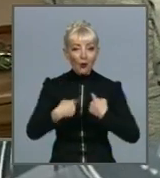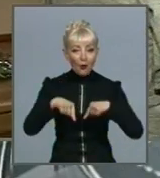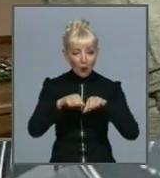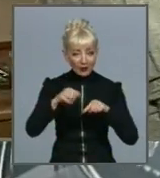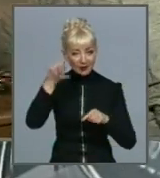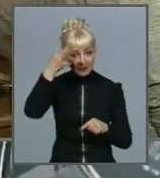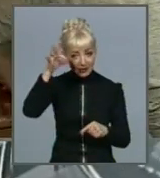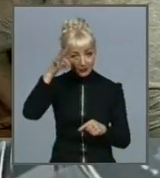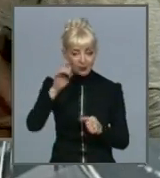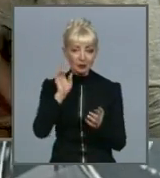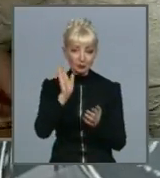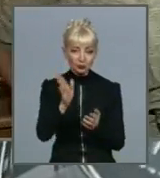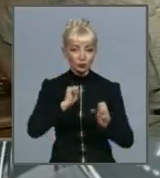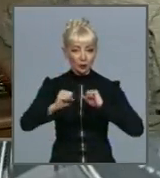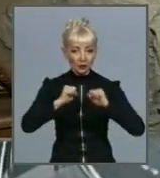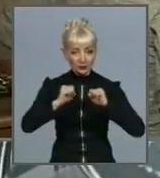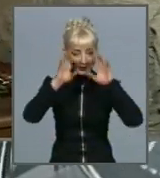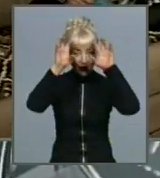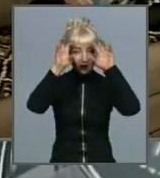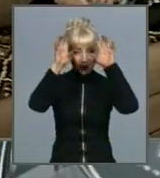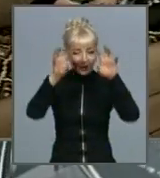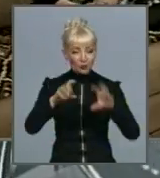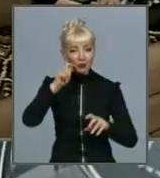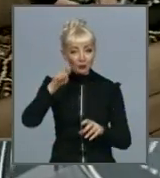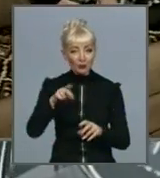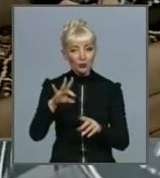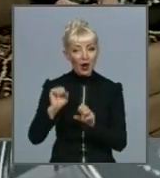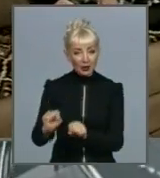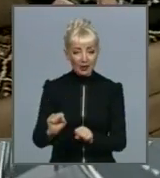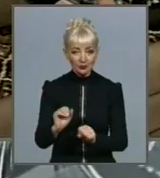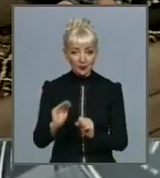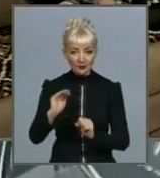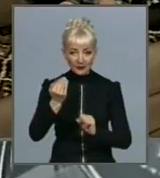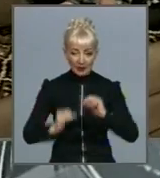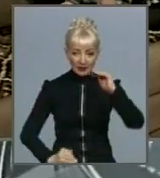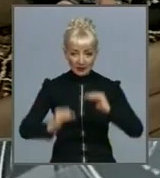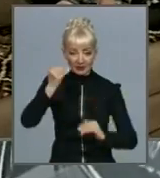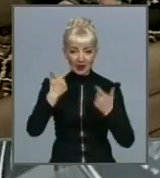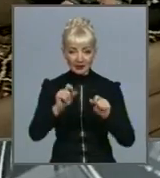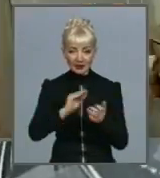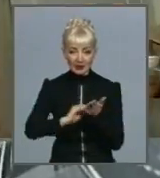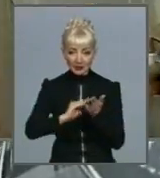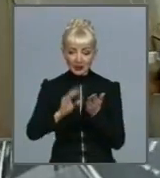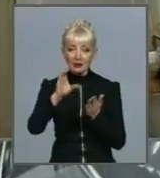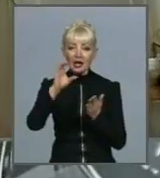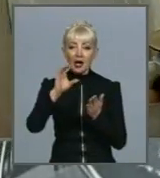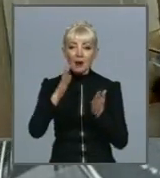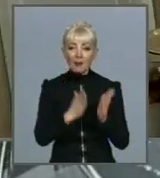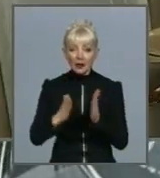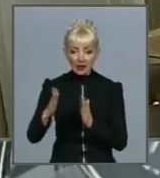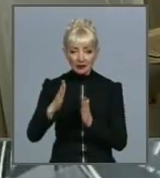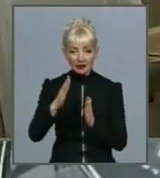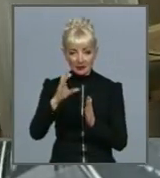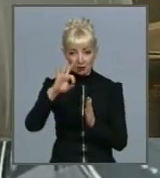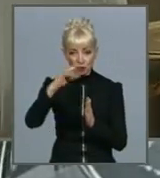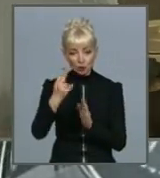України про охорону дитинства, в якому прописано порядок соціального захисту дітей-сирід та позбавлених батьківської опіки.